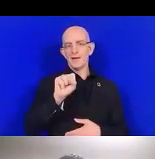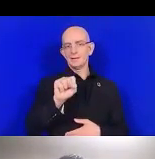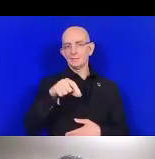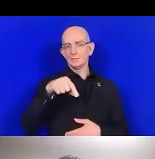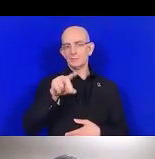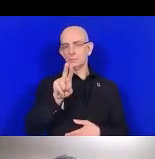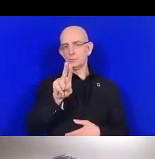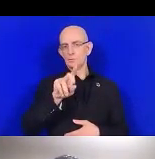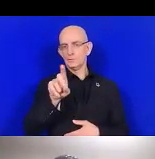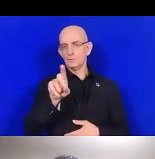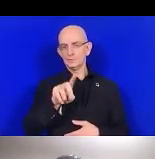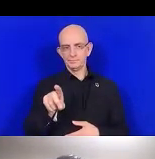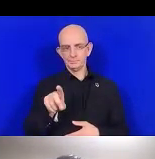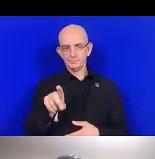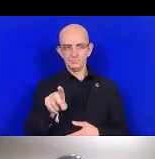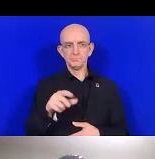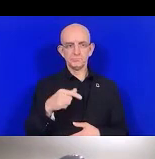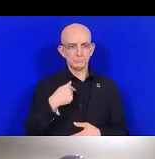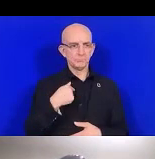Désolé.